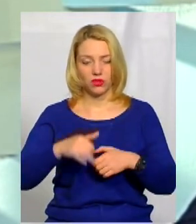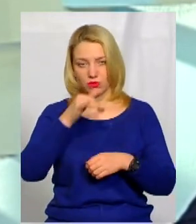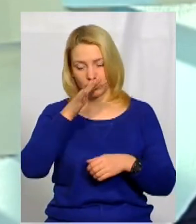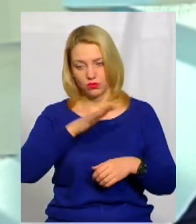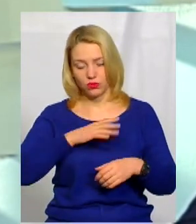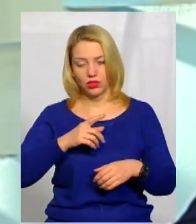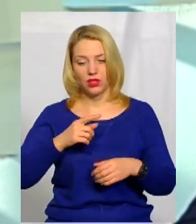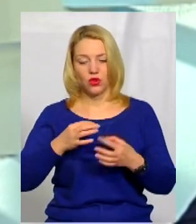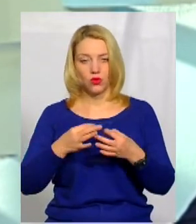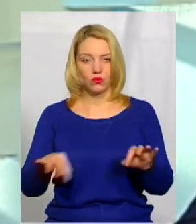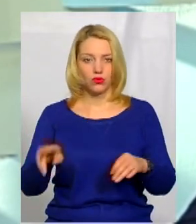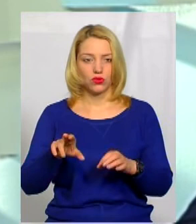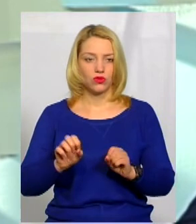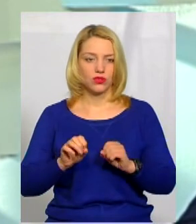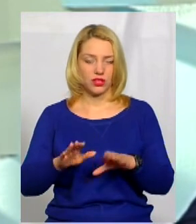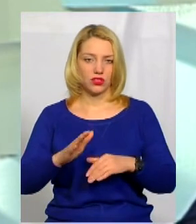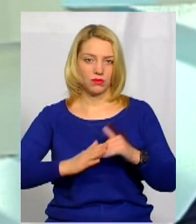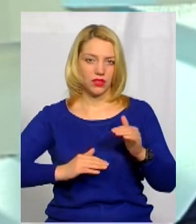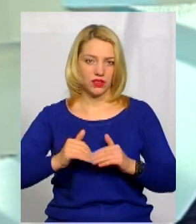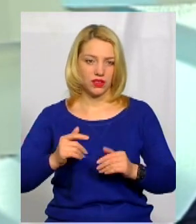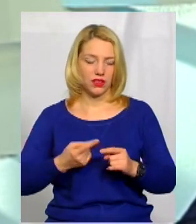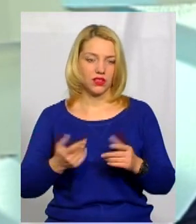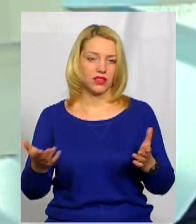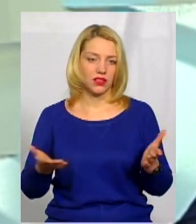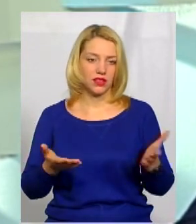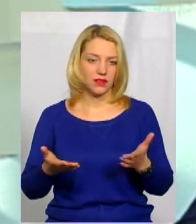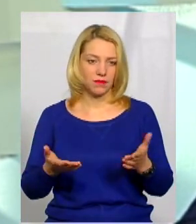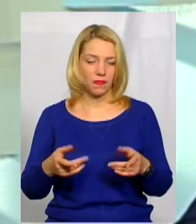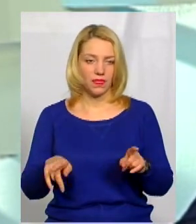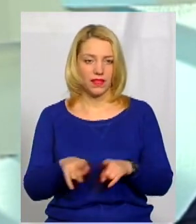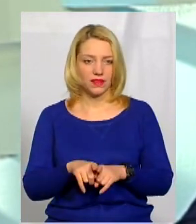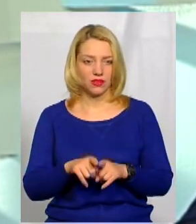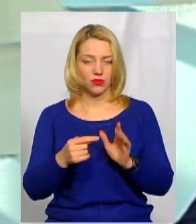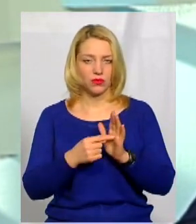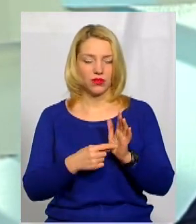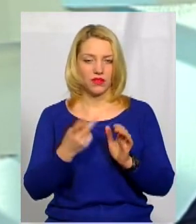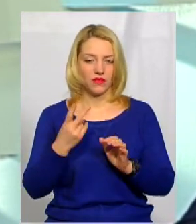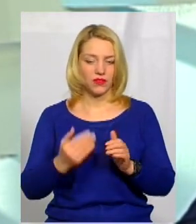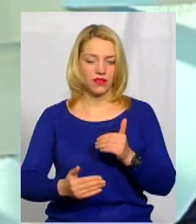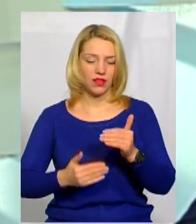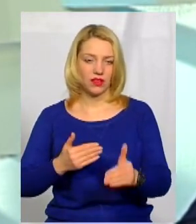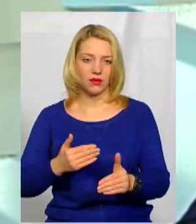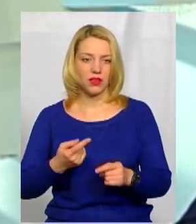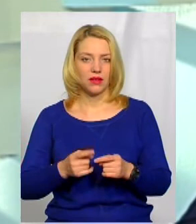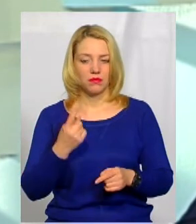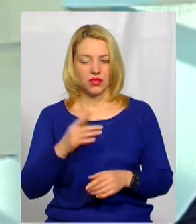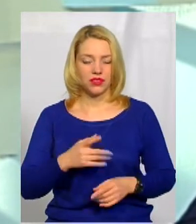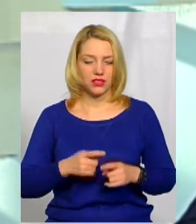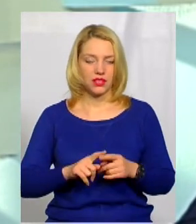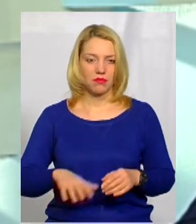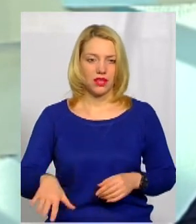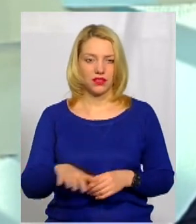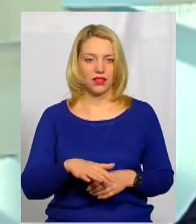бути допущений до здачі практичного блоку, який теж поділений в два етапи. Перший – це є майданчик,